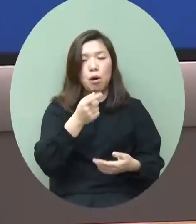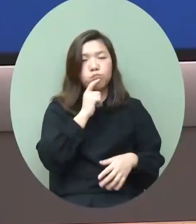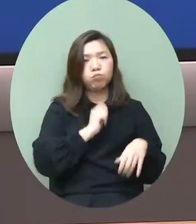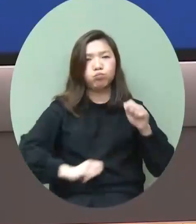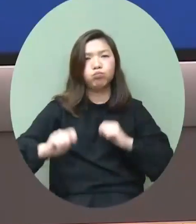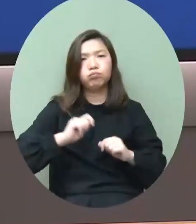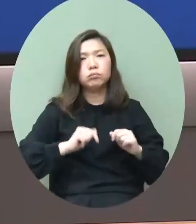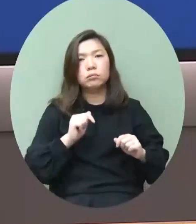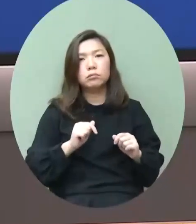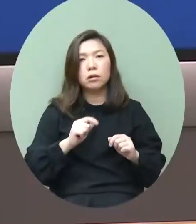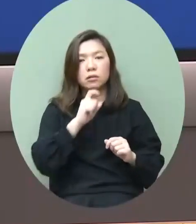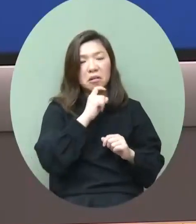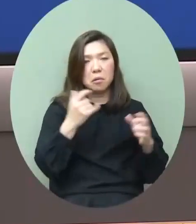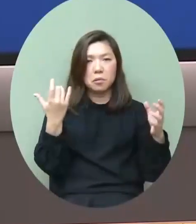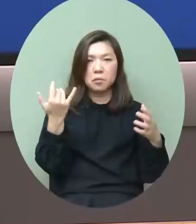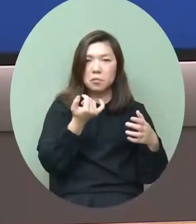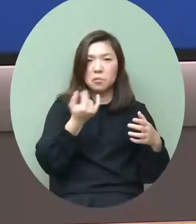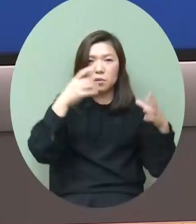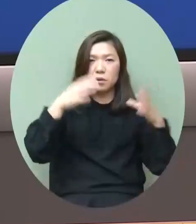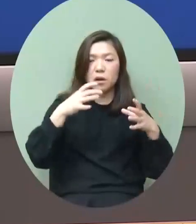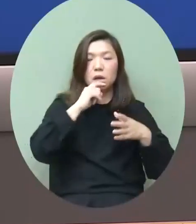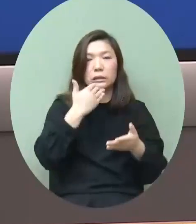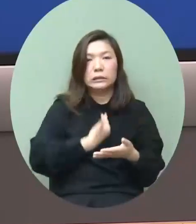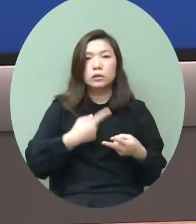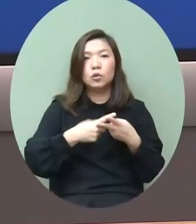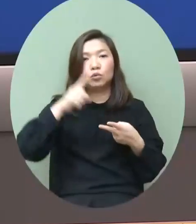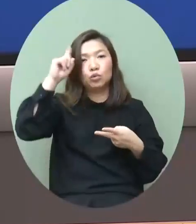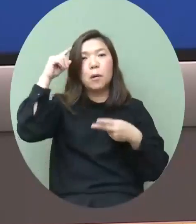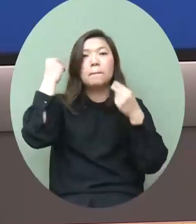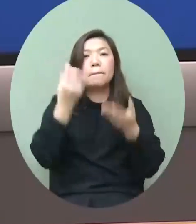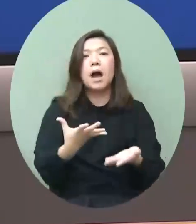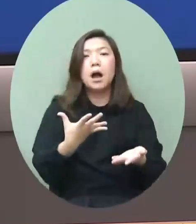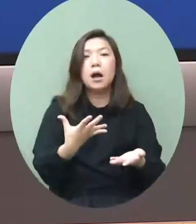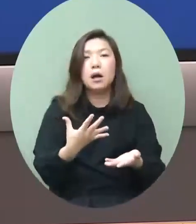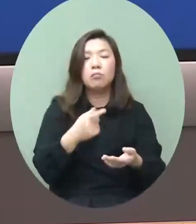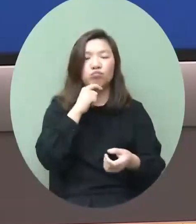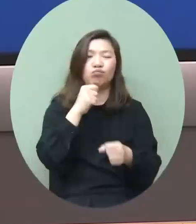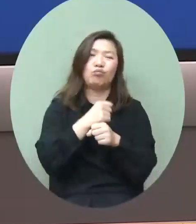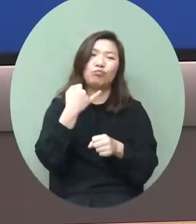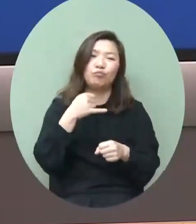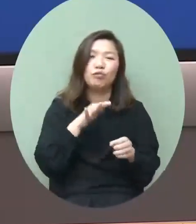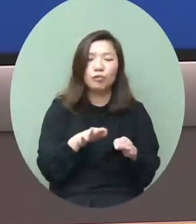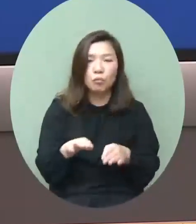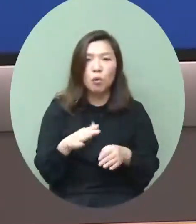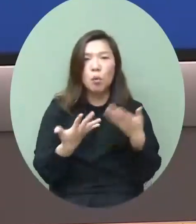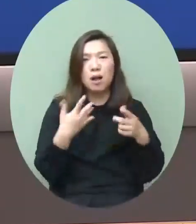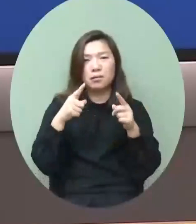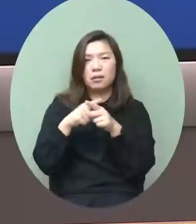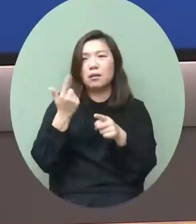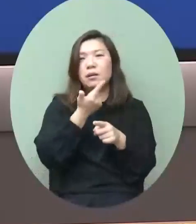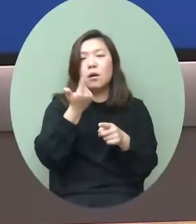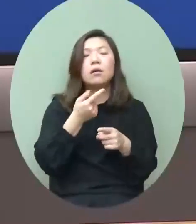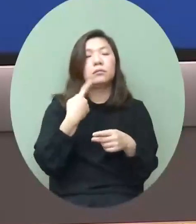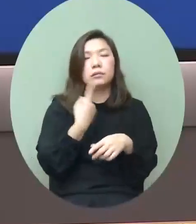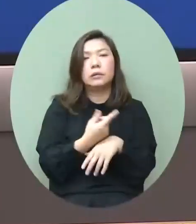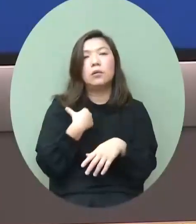有一些組織想提供義工不過做不到那個服務因為已經有很多人做這個不